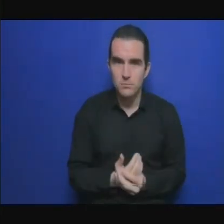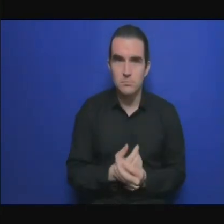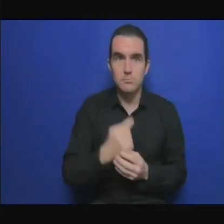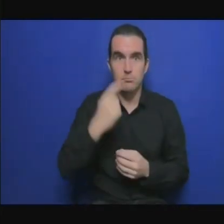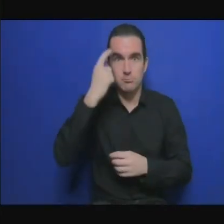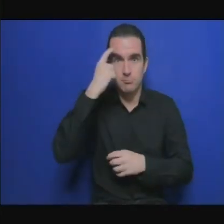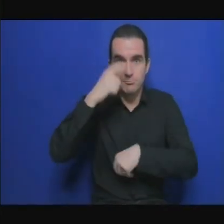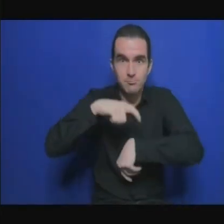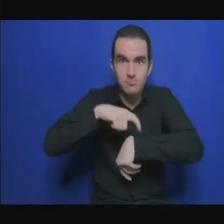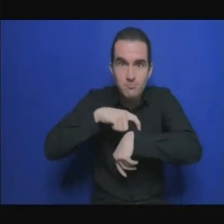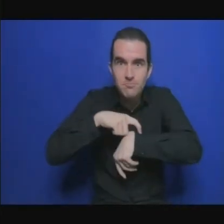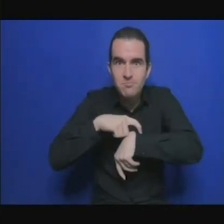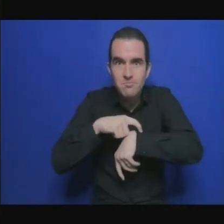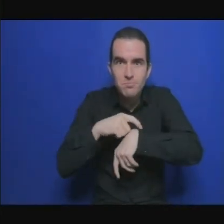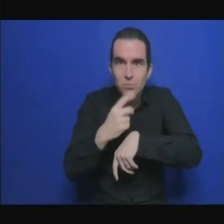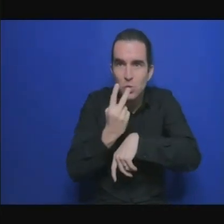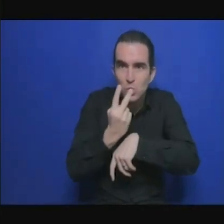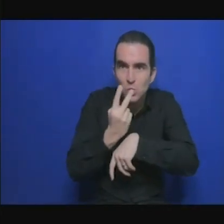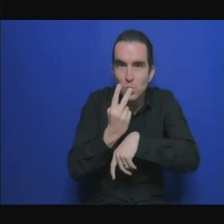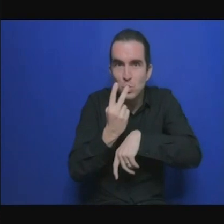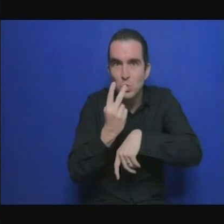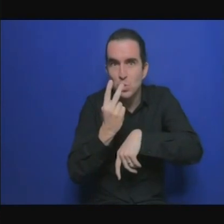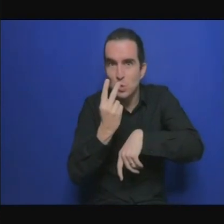intervenir maintenant Aruna à vous